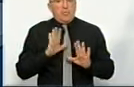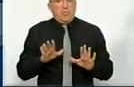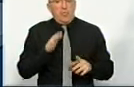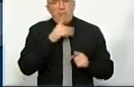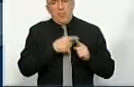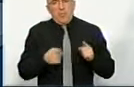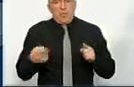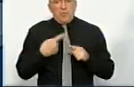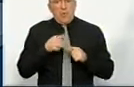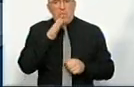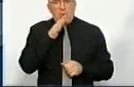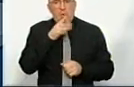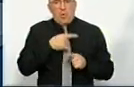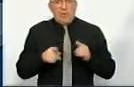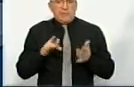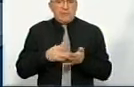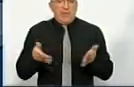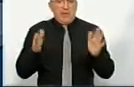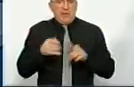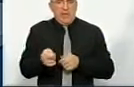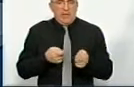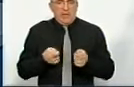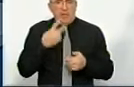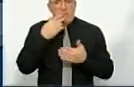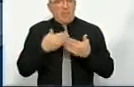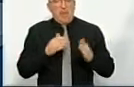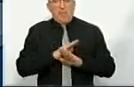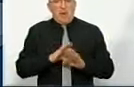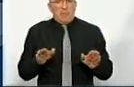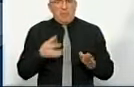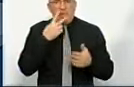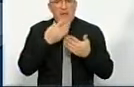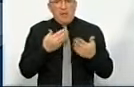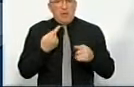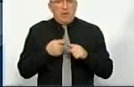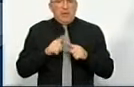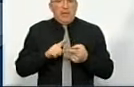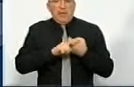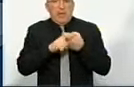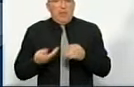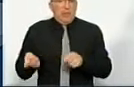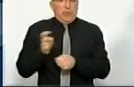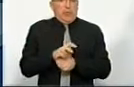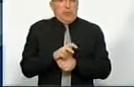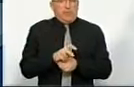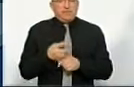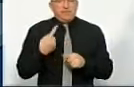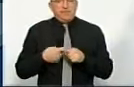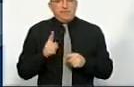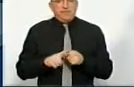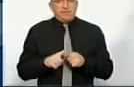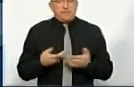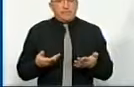протягом ось цих років децентралізації непередбачувані наслідки, до яких прийшли? Ну, наприклад, ось,